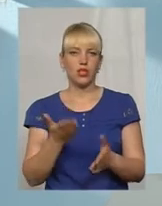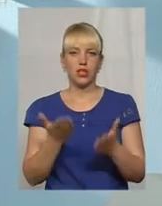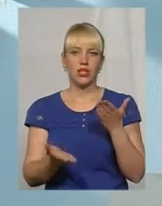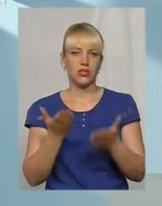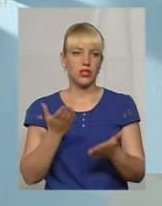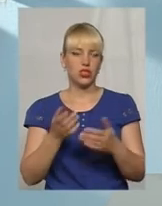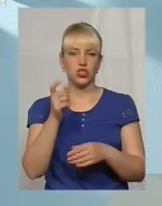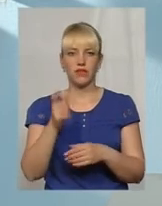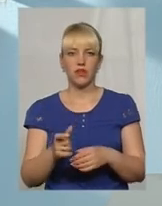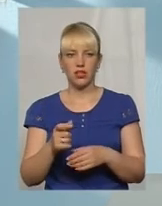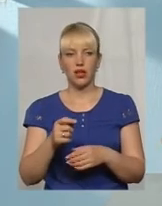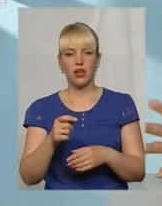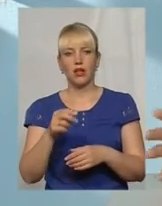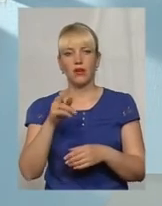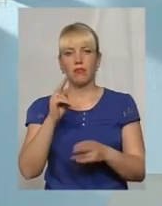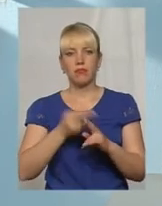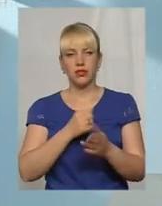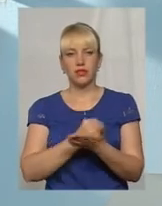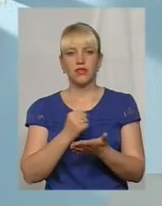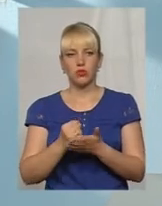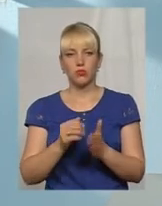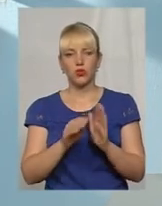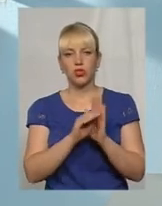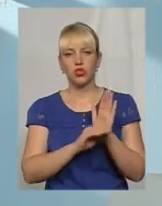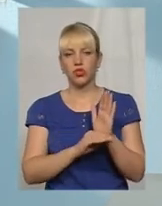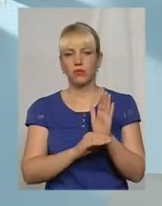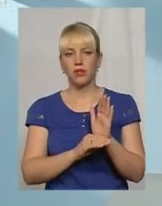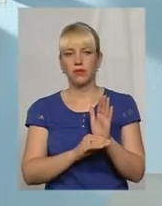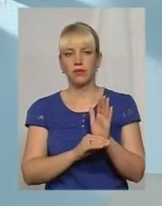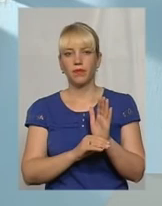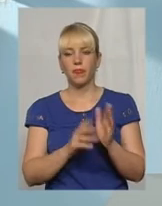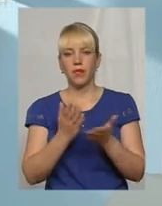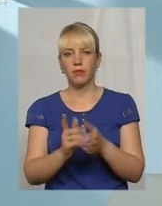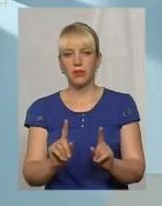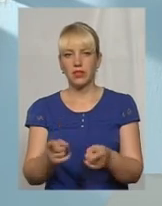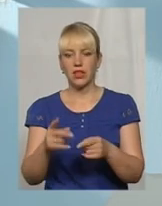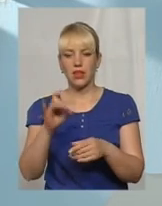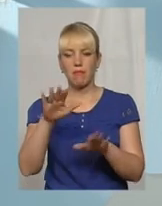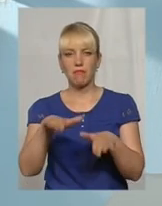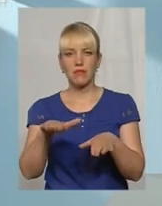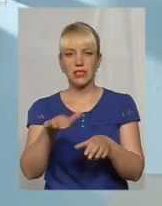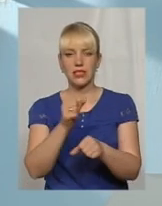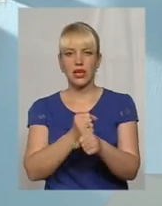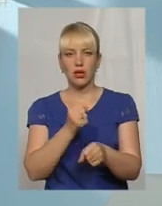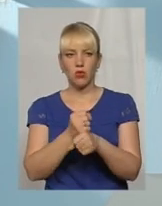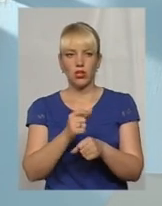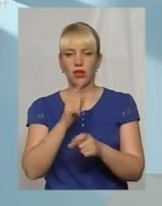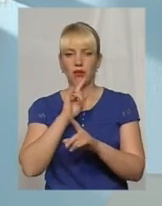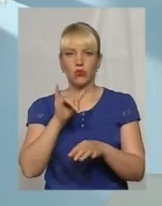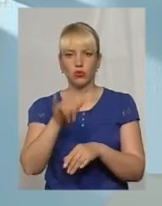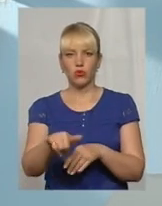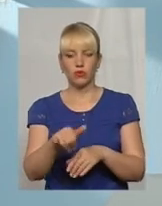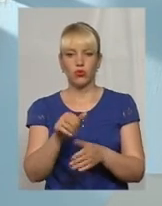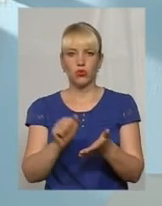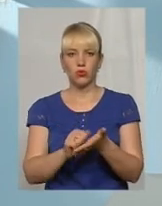по безвізовому режиму, задержується на якому-то либовому місці роботи, у нього не буде соответствуючих документів, це буде